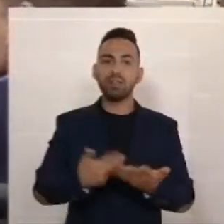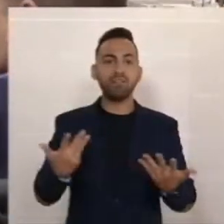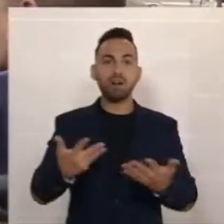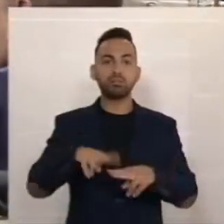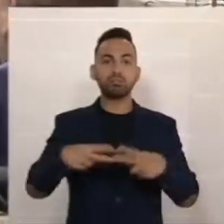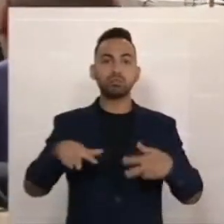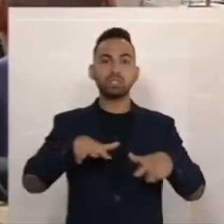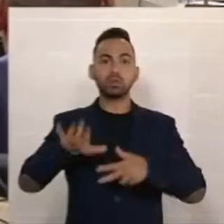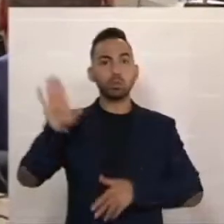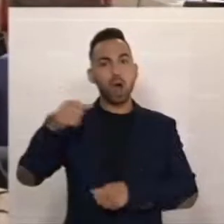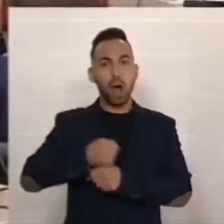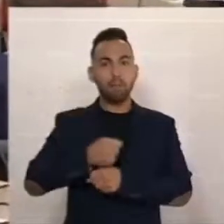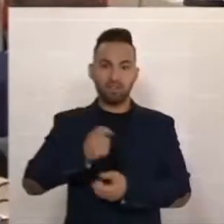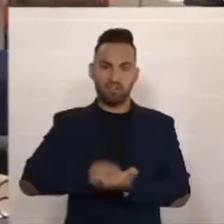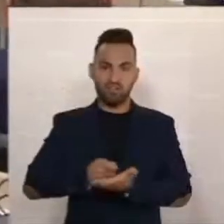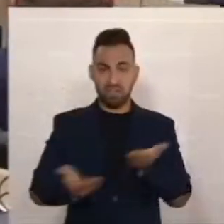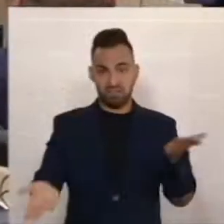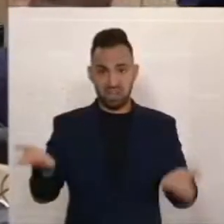Arbeit der Bundesregierung.